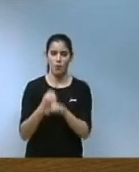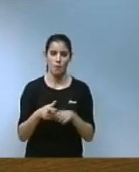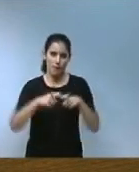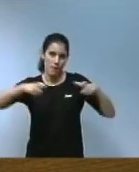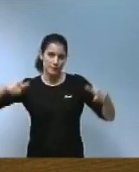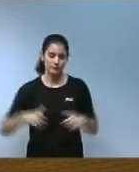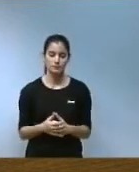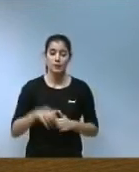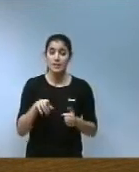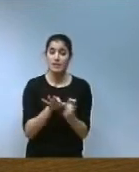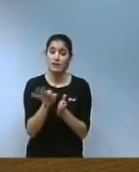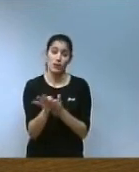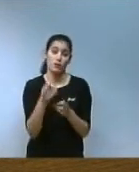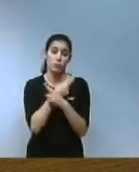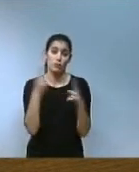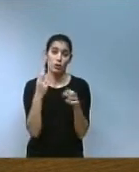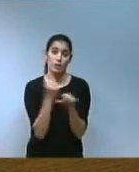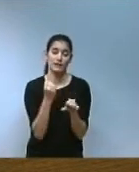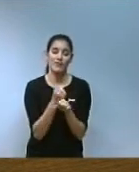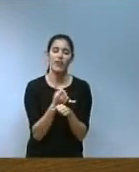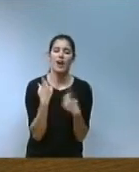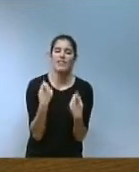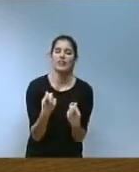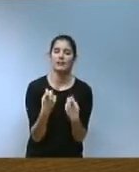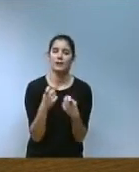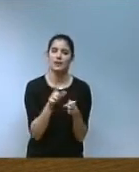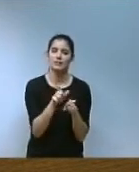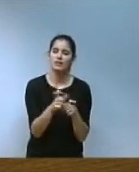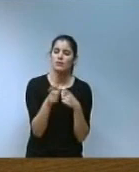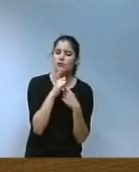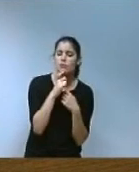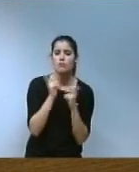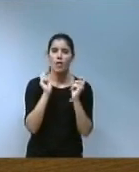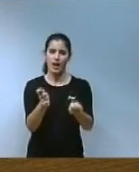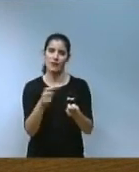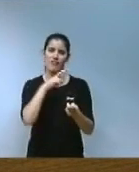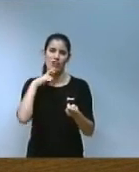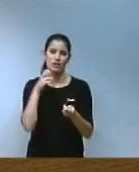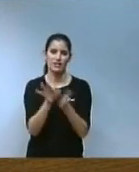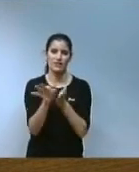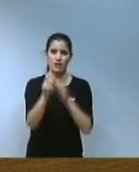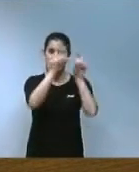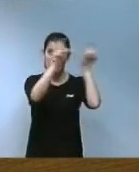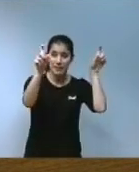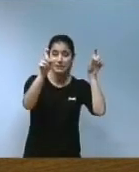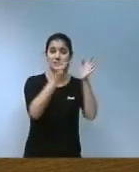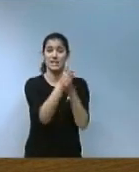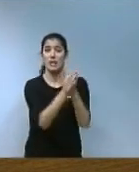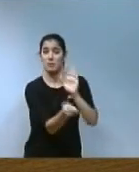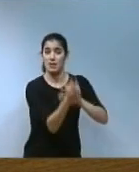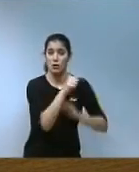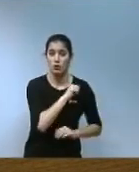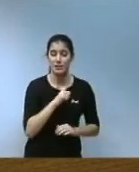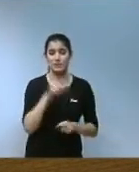Com a servei públic d'ocupació hem d'aportar més valor i servei per a les empreses emprenedores i persones treballadores i això